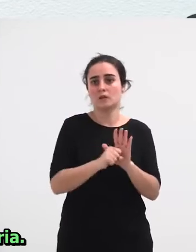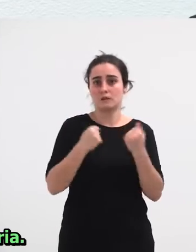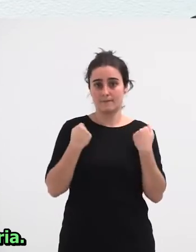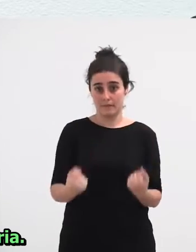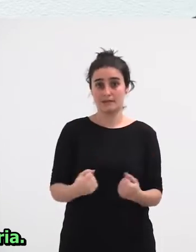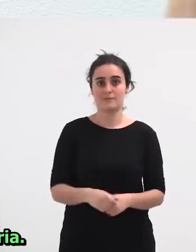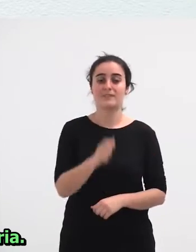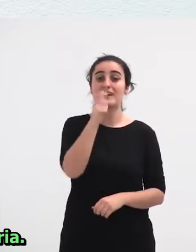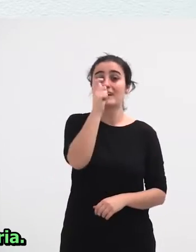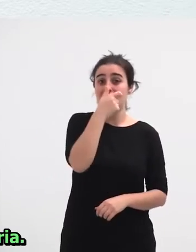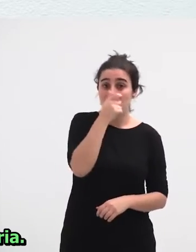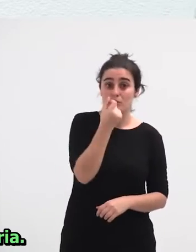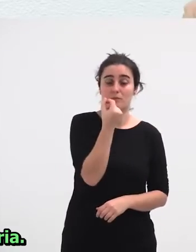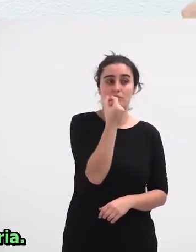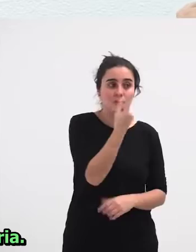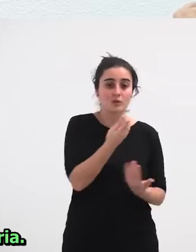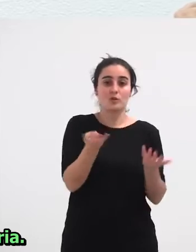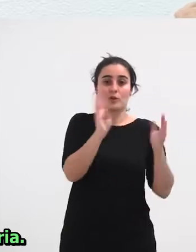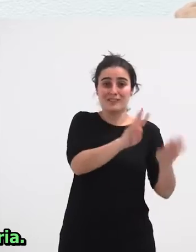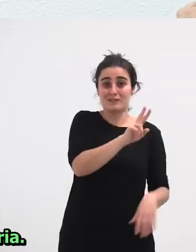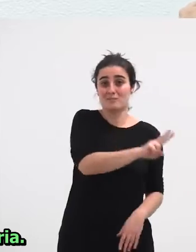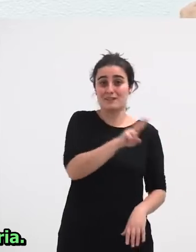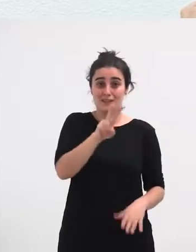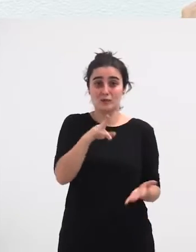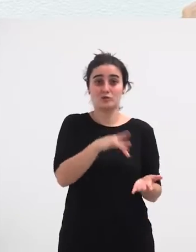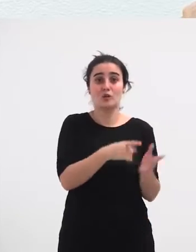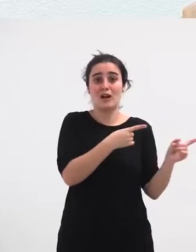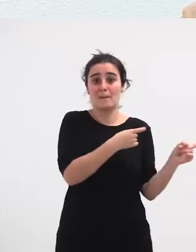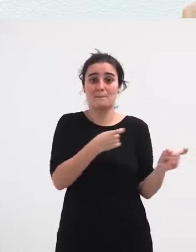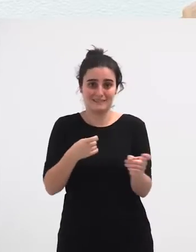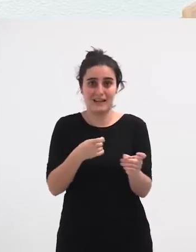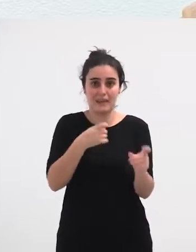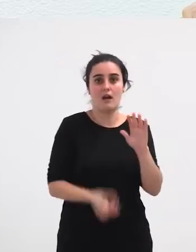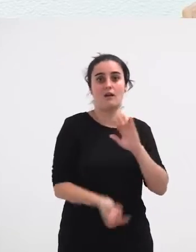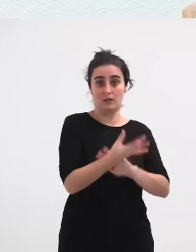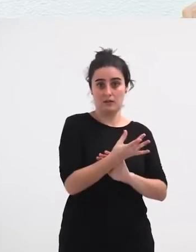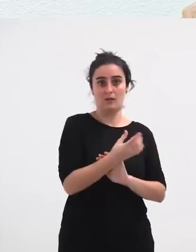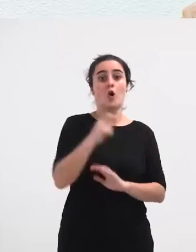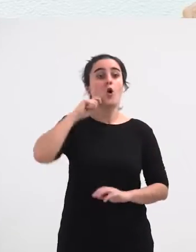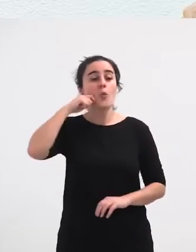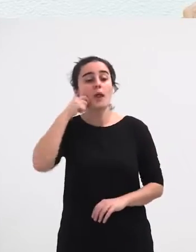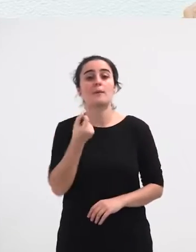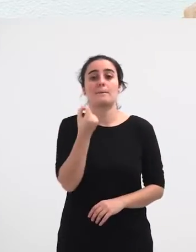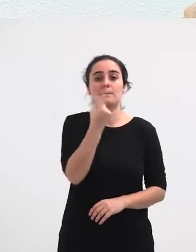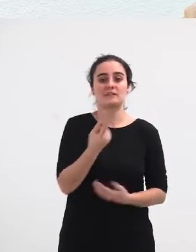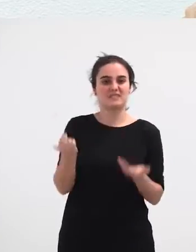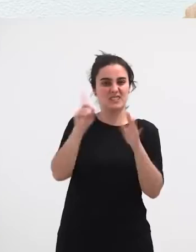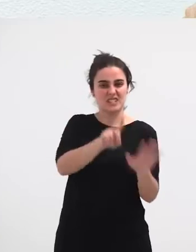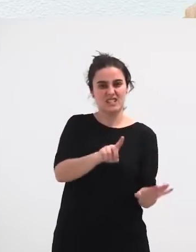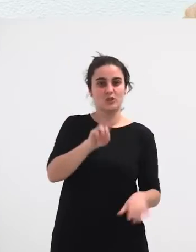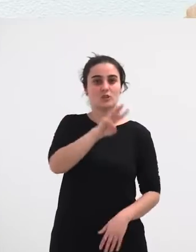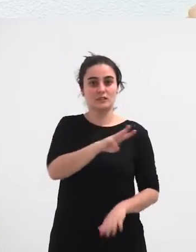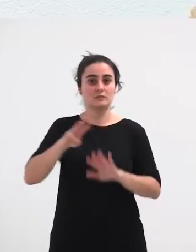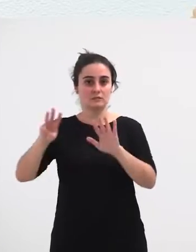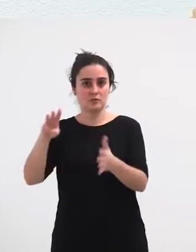Irunen Mila Gosteund Ogeita Biko Batalla Batean Lujatorria Ondarribian Mila Seireun Eta Ogeita Hormeza Hortzia Batalla Eta